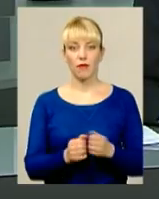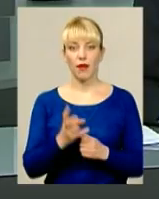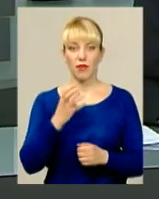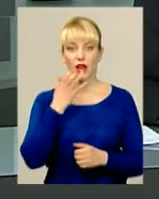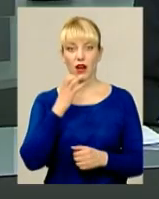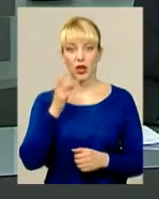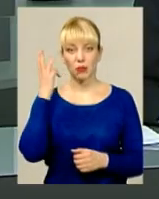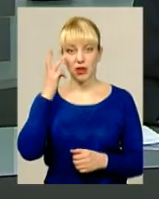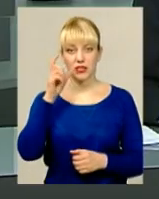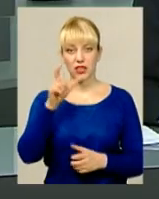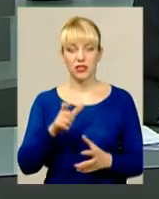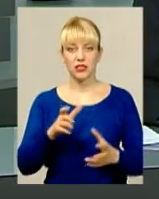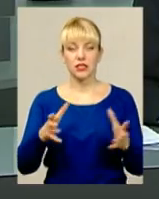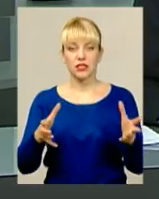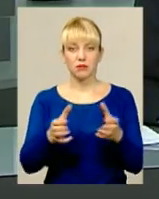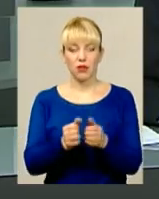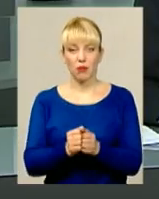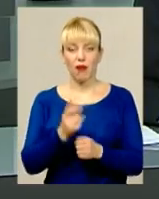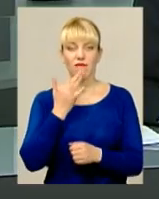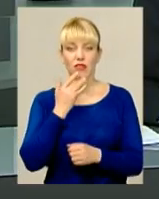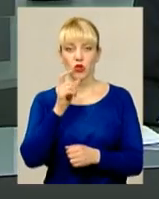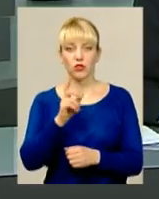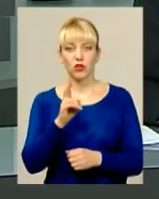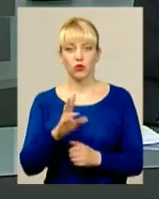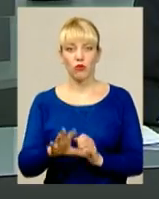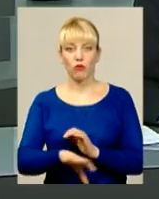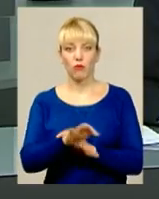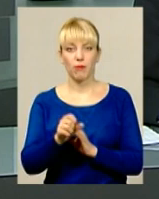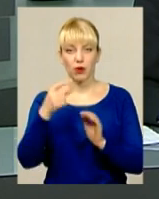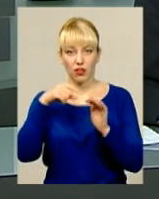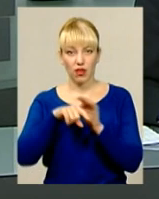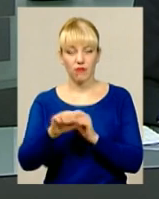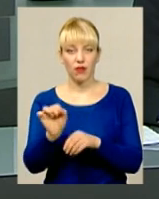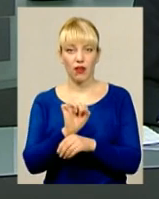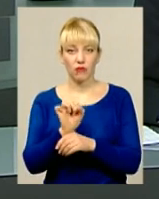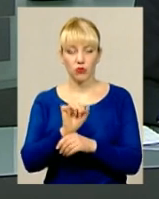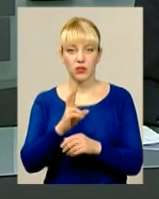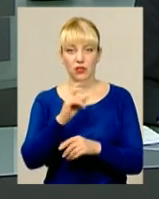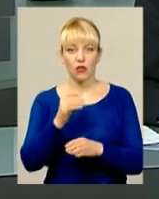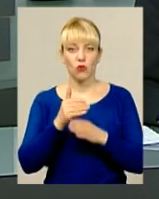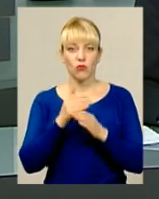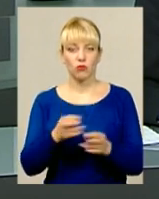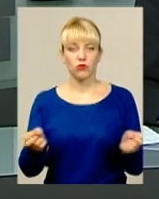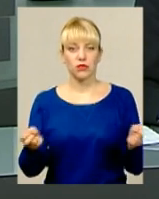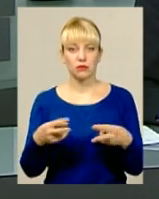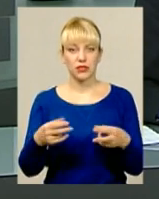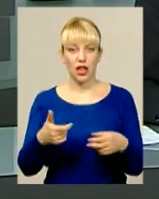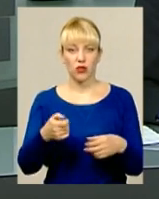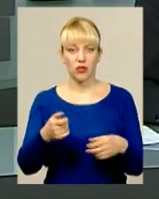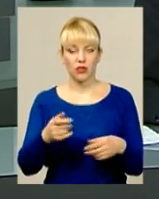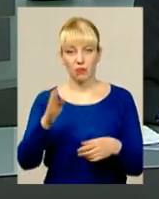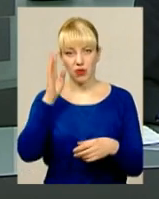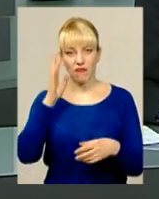Хмельничанин затримав іноземця, який в обласному центрі обкрадав автомобілі. За допомогою спеціального сканера злоумисник вимикав